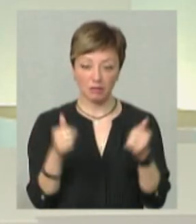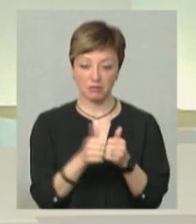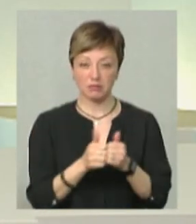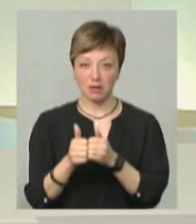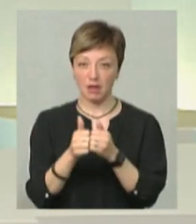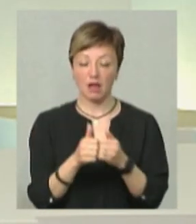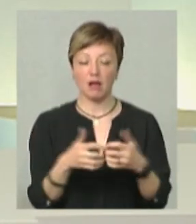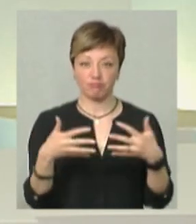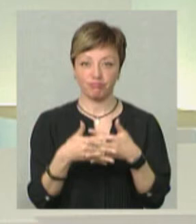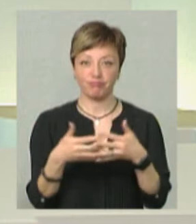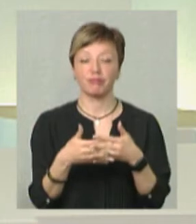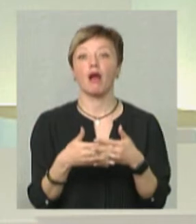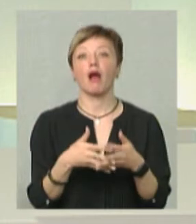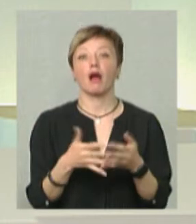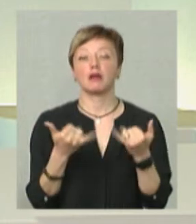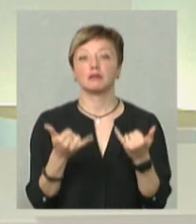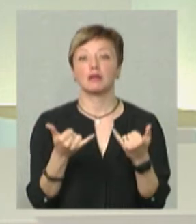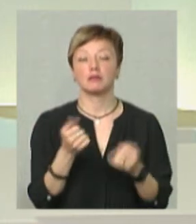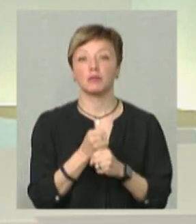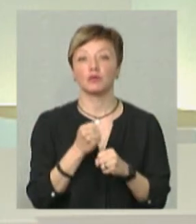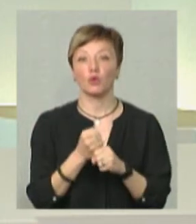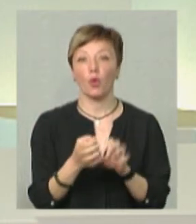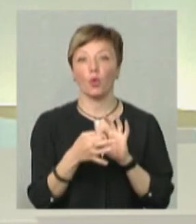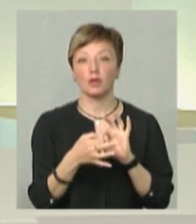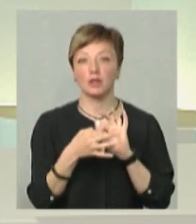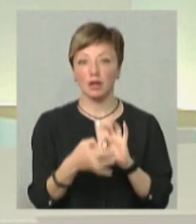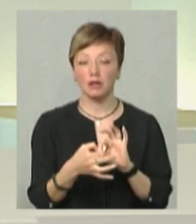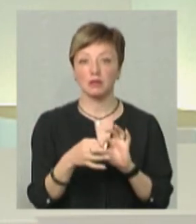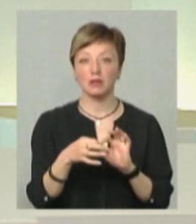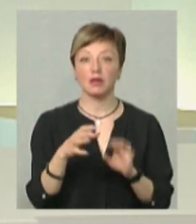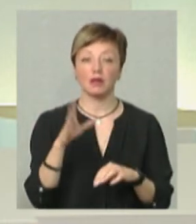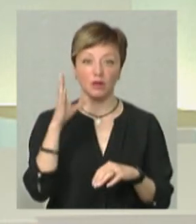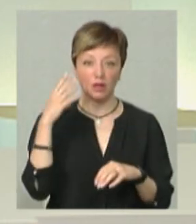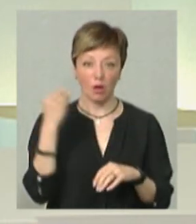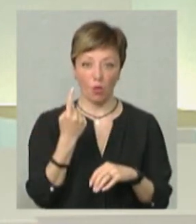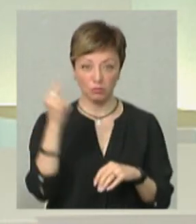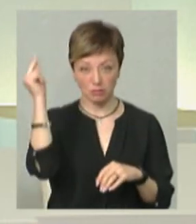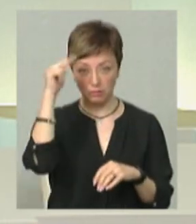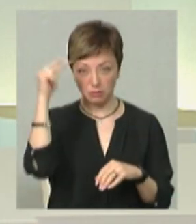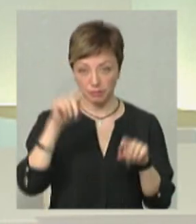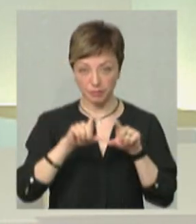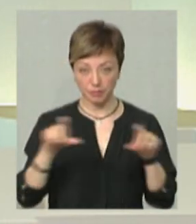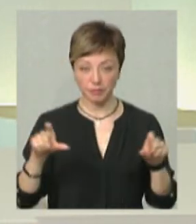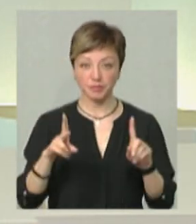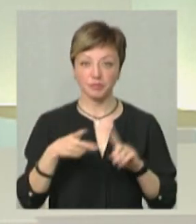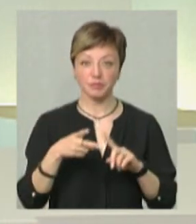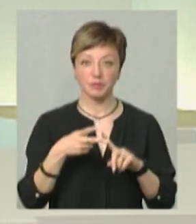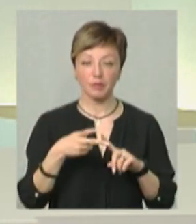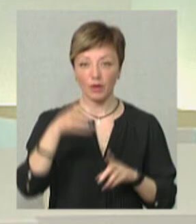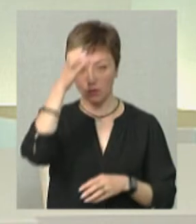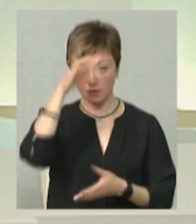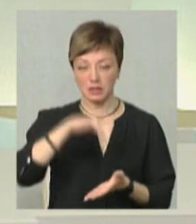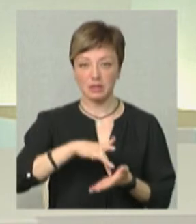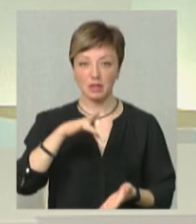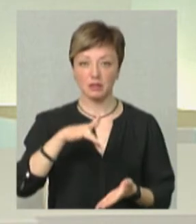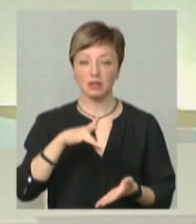маємо такий перший напрацьований діловий контакт з Сума коледжем з міста Єнтховен. І ще з освітнім